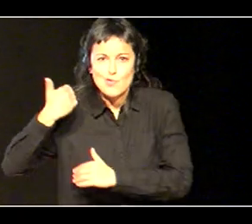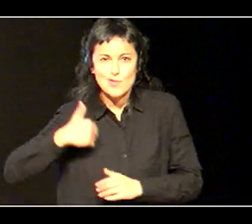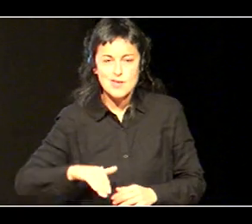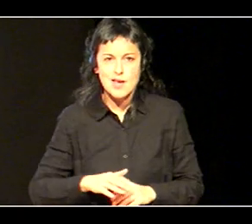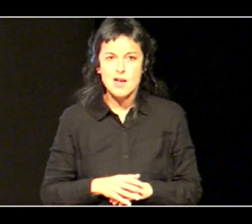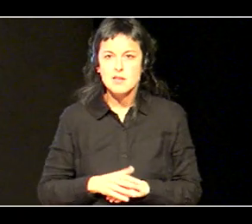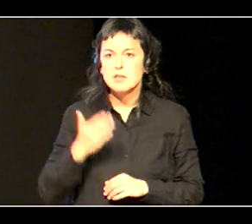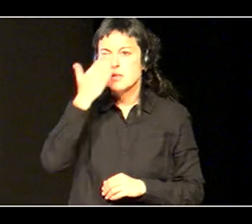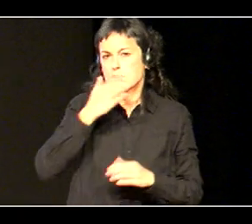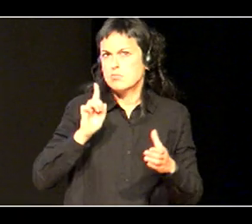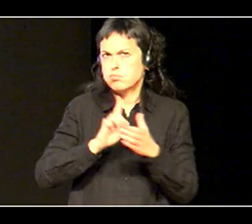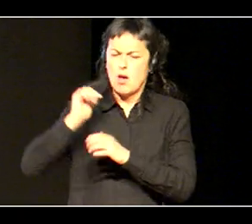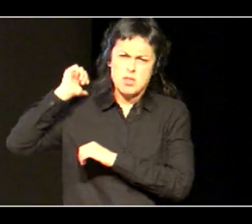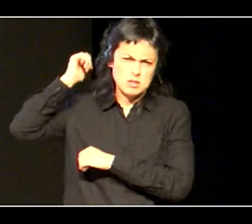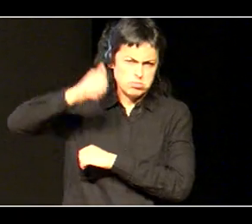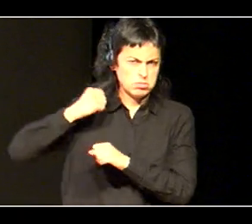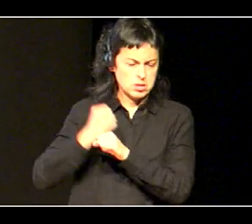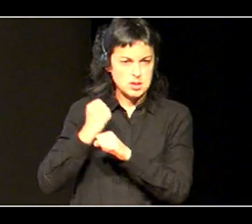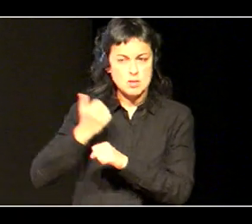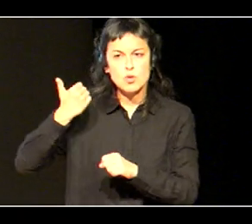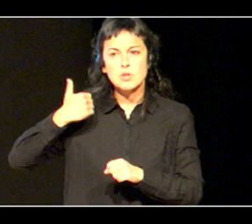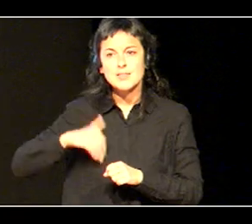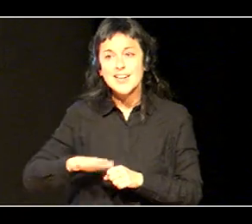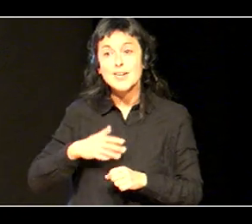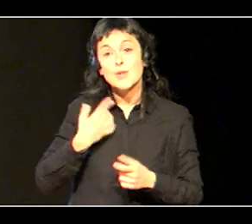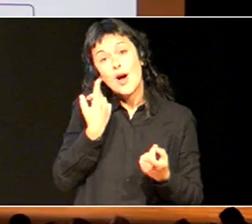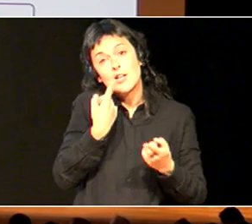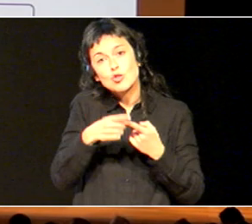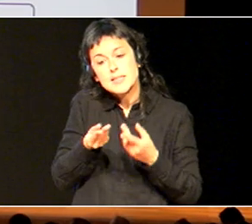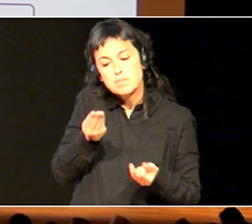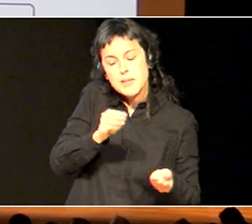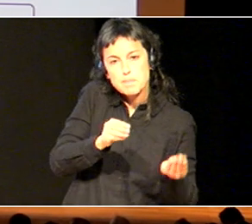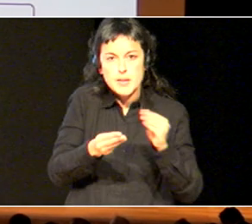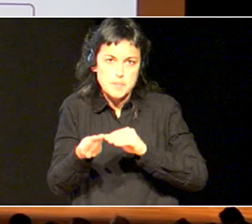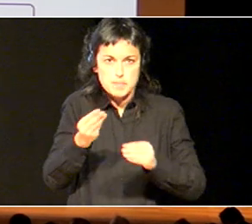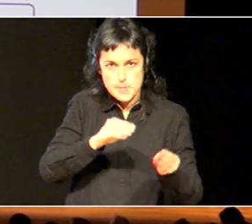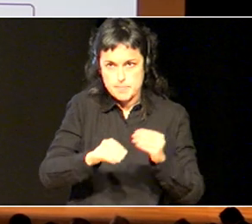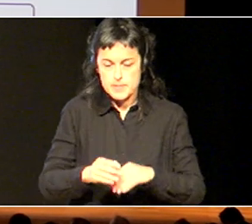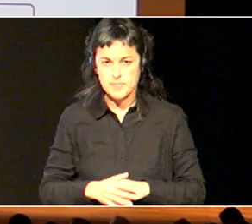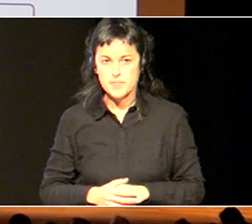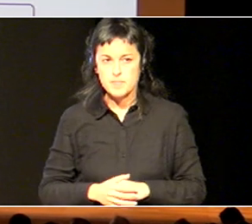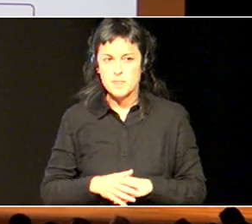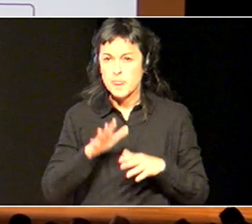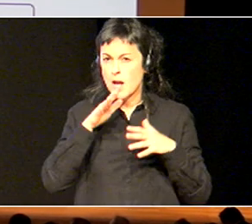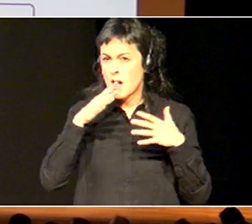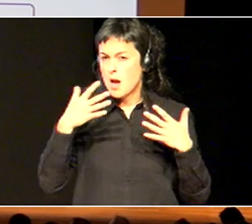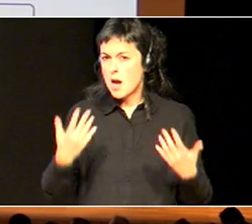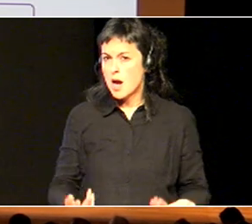ba espalditik lanzen dugu, baina gero eta elementu gehiago zartzen dira, momentu enten badaukagu, bimila,